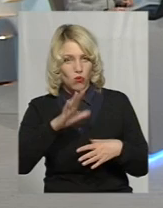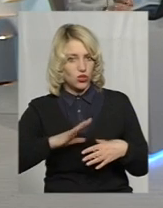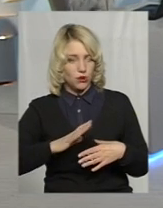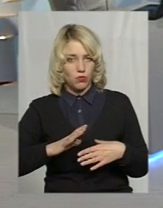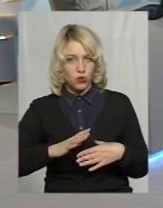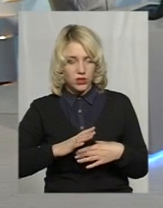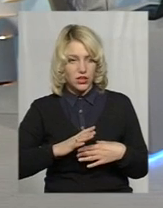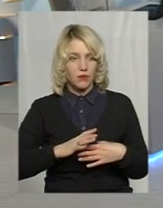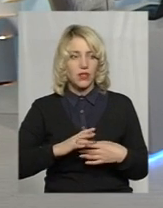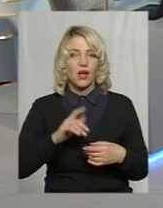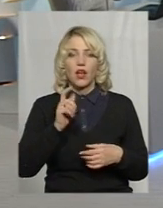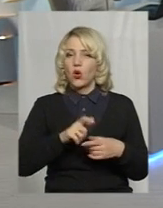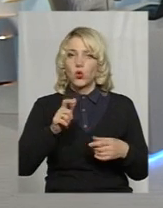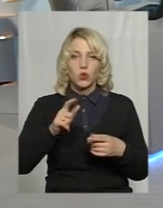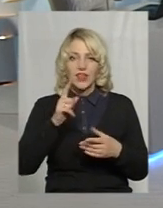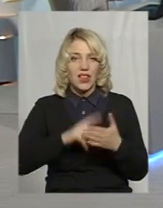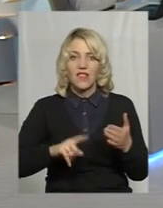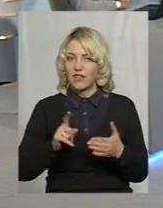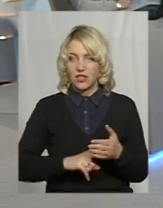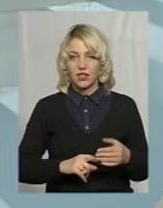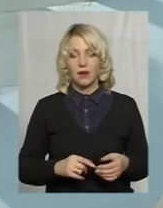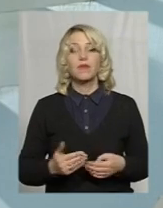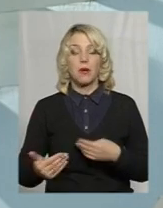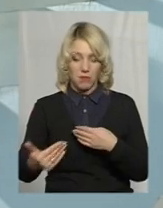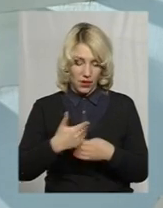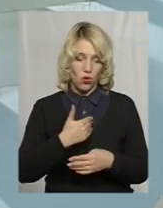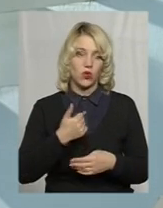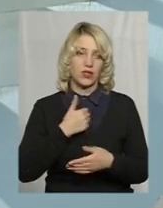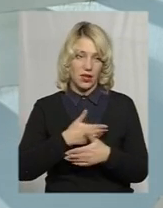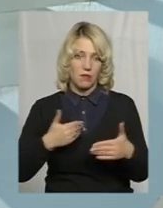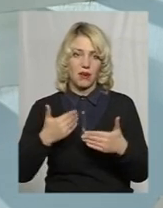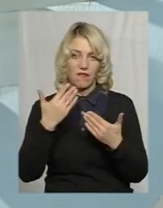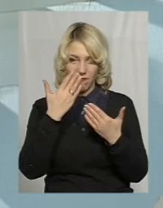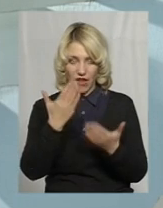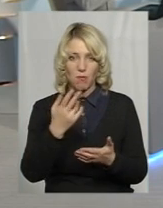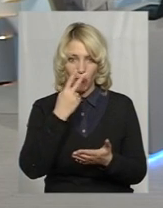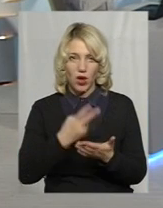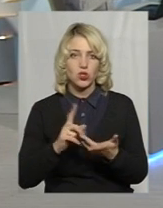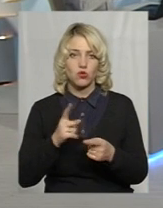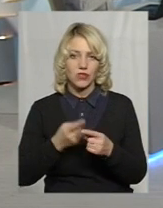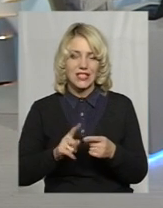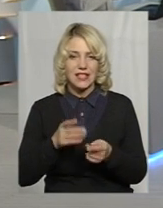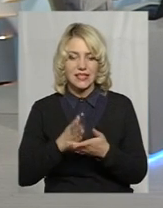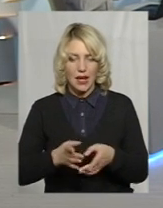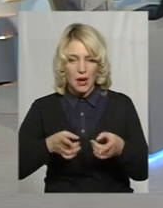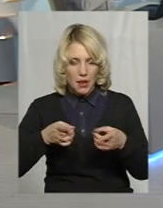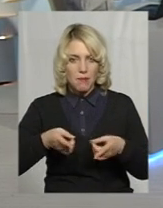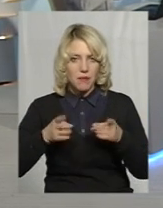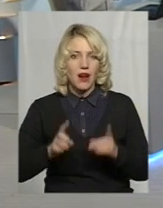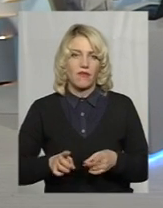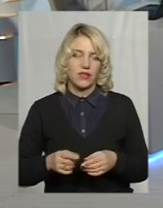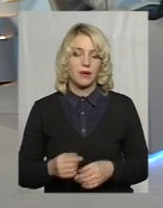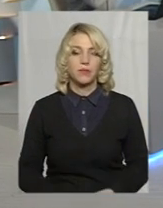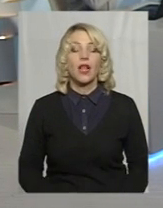бути. Людям вже просто не віриться. приходьте і ми вам покажемо, що це є правда. Можливо, це складно і з технічної сторони.